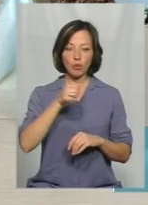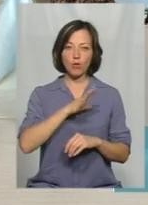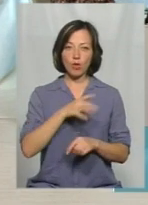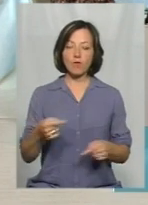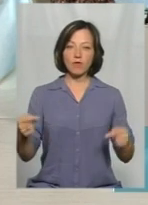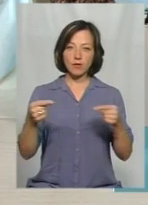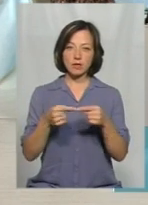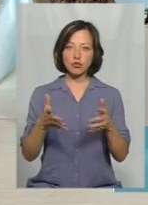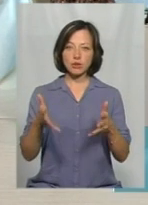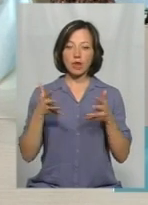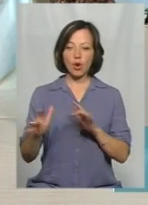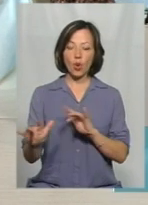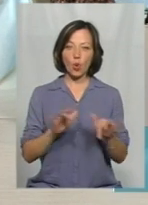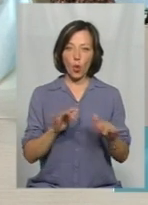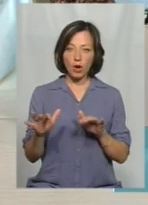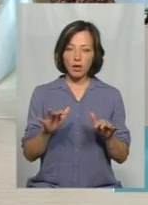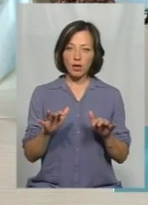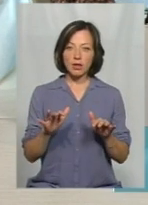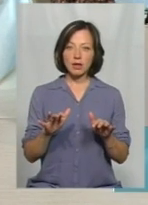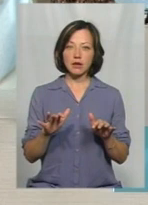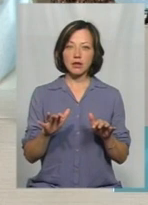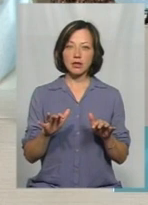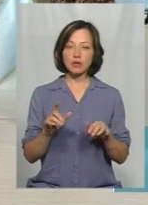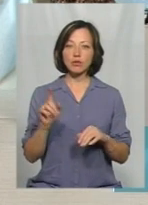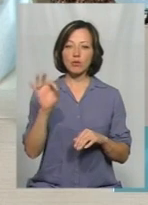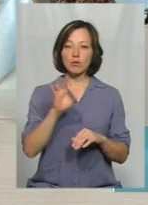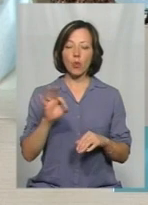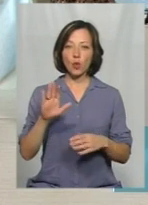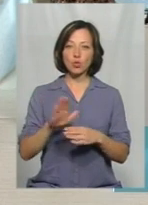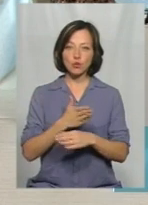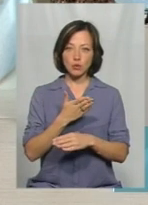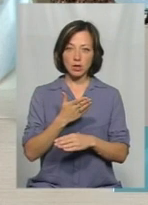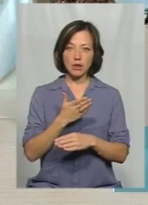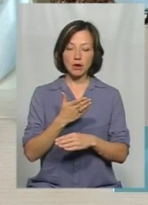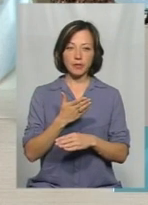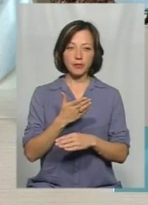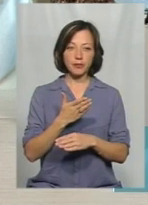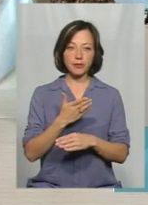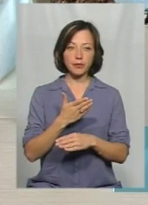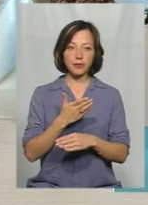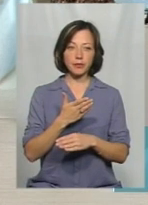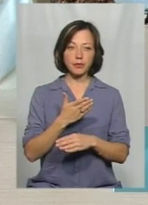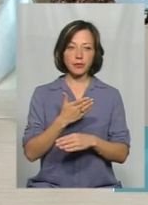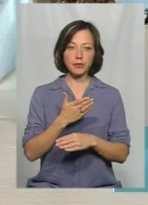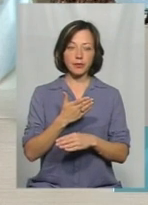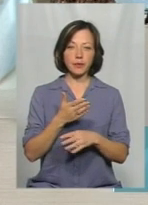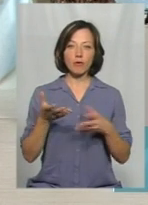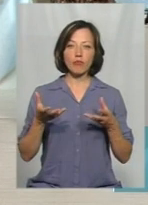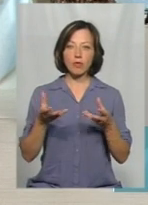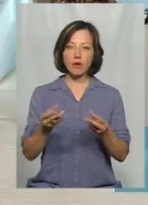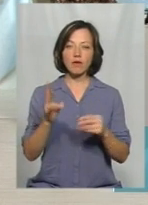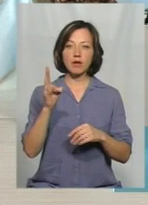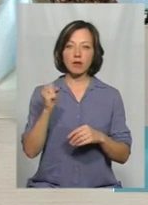визначені чіткі кроки, кроки дій щодо усунення впливів